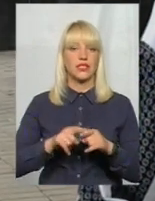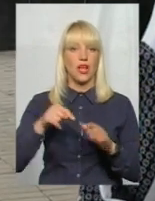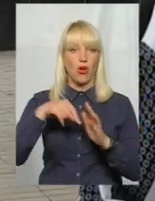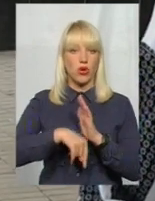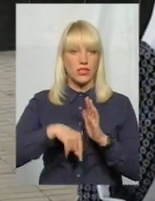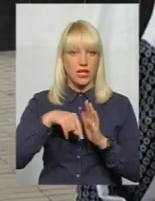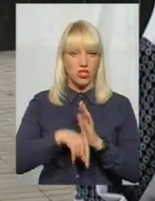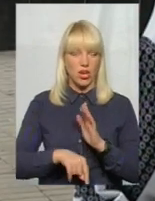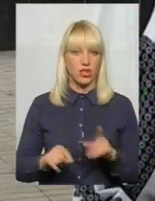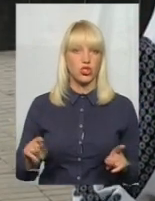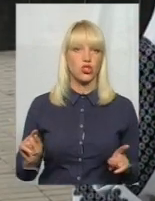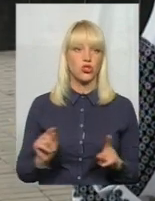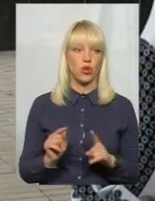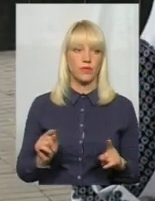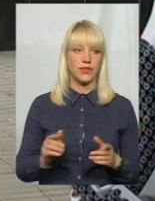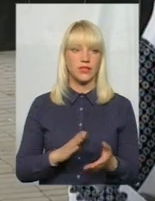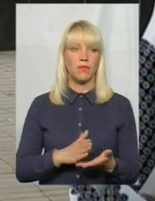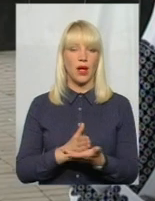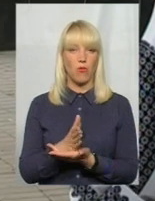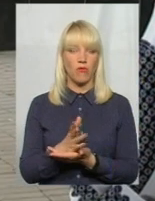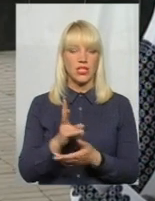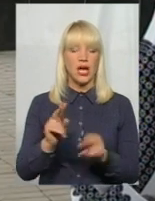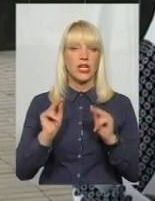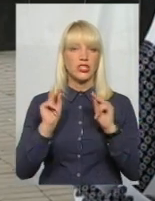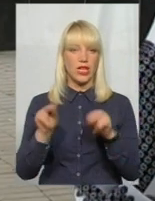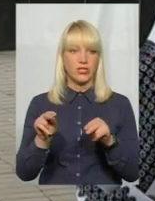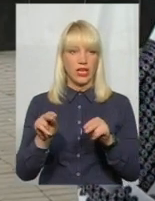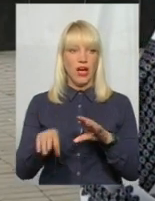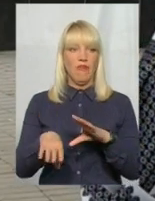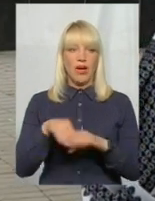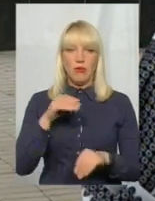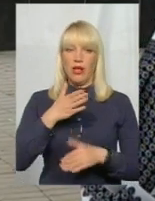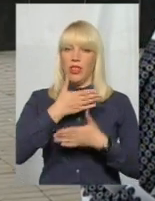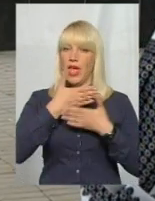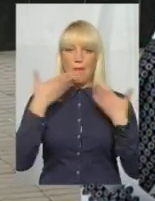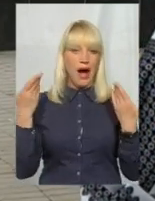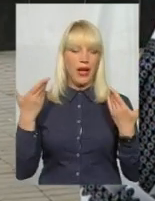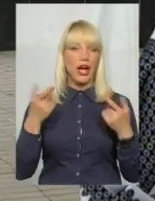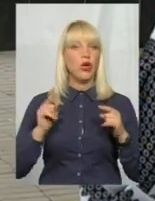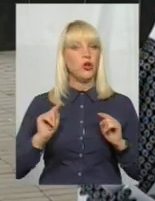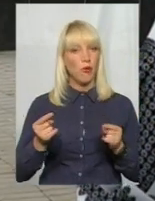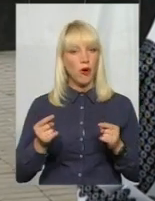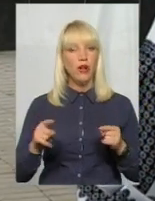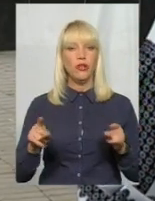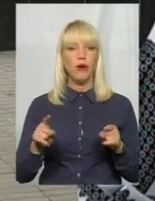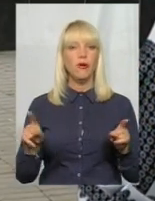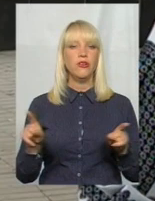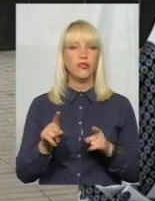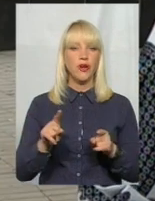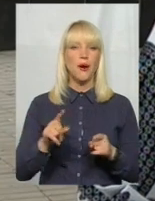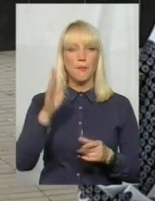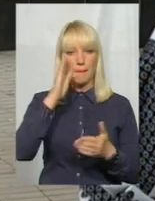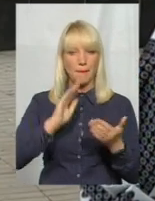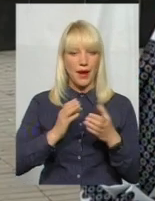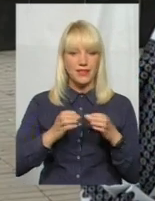що спрямованості на чесні вибори немає. Чому? Тому що партія за